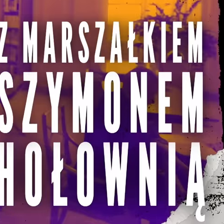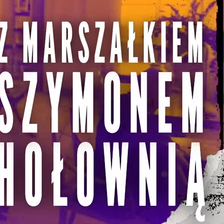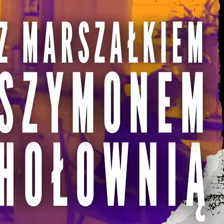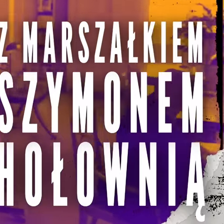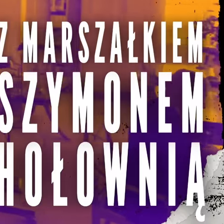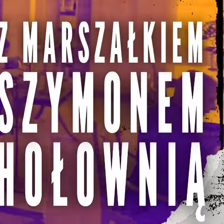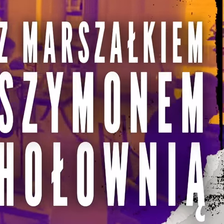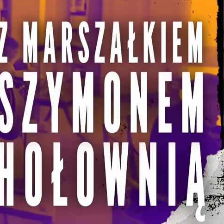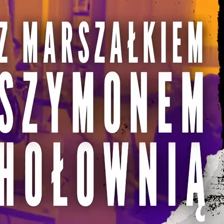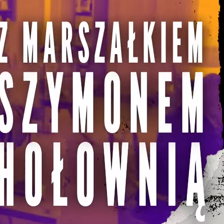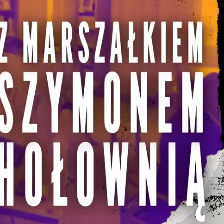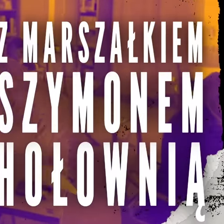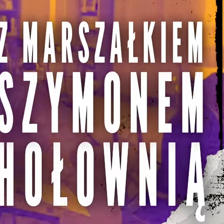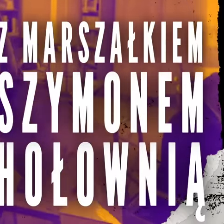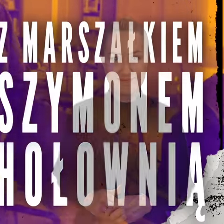Muzyka